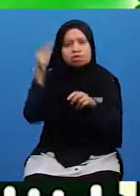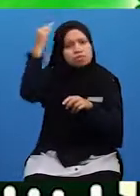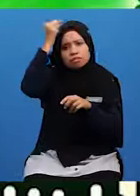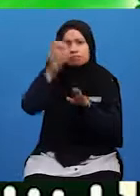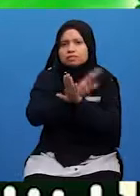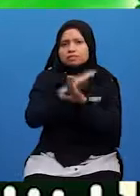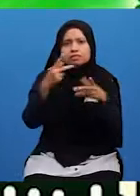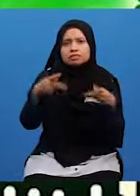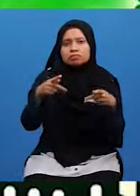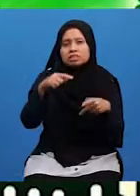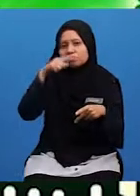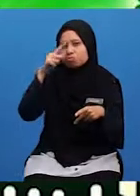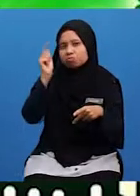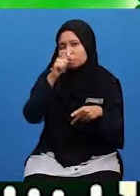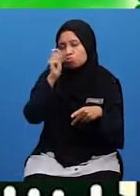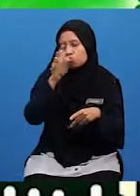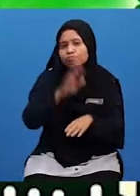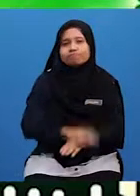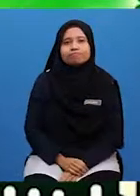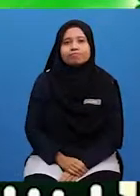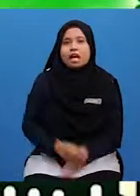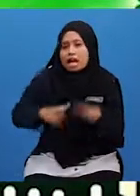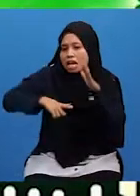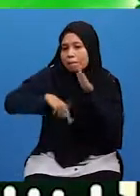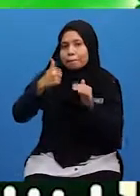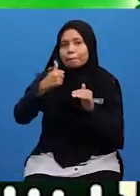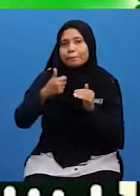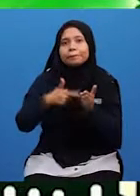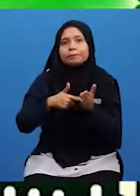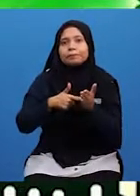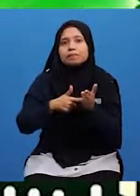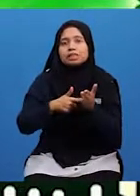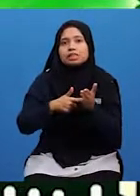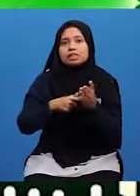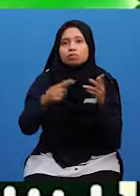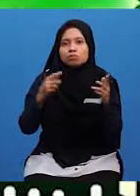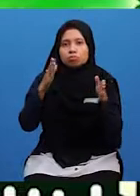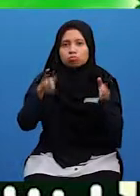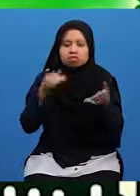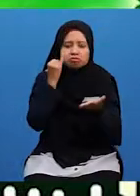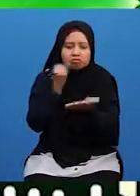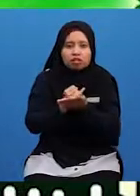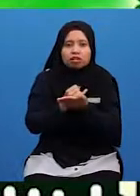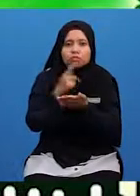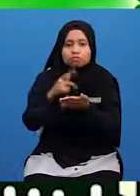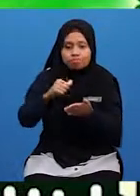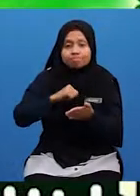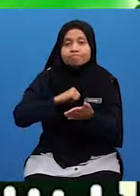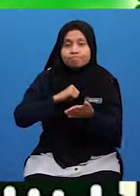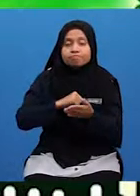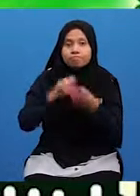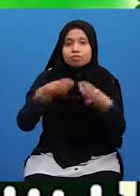pernah berbohong Yang lebih hebat Musuh Nabi sendiri Mengaku